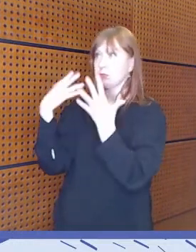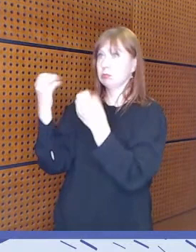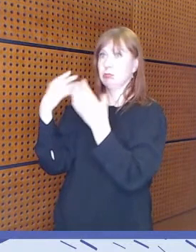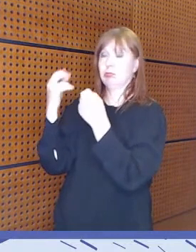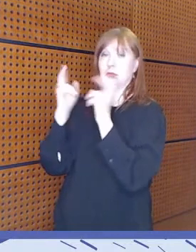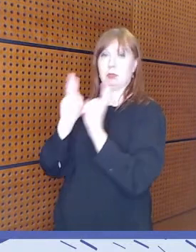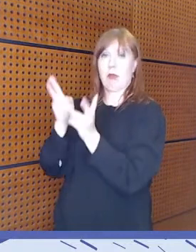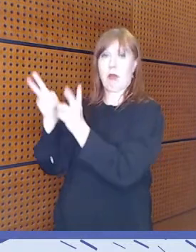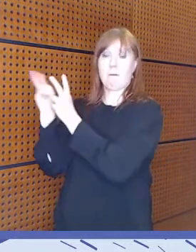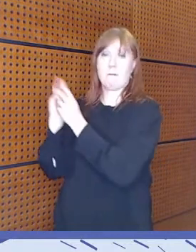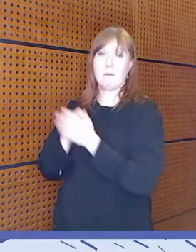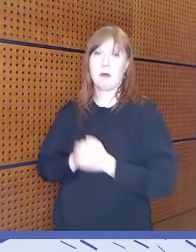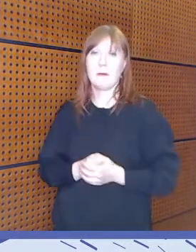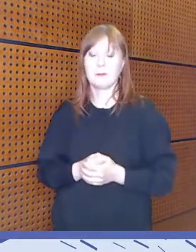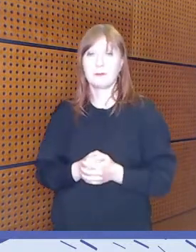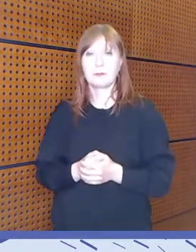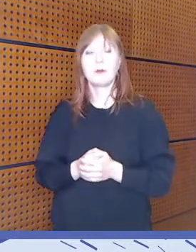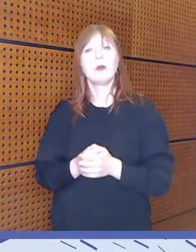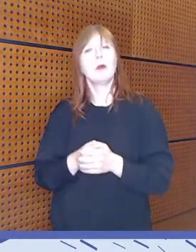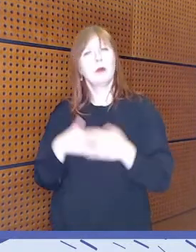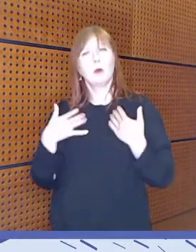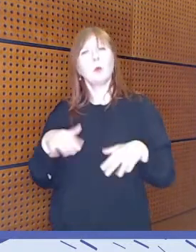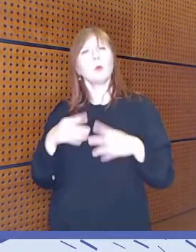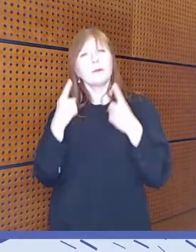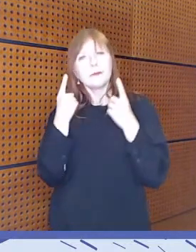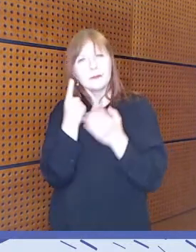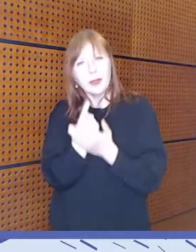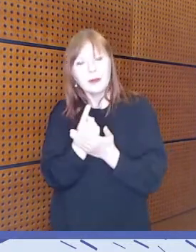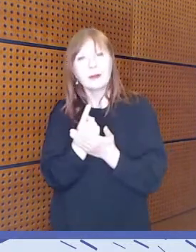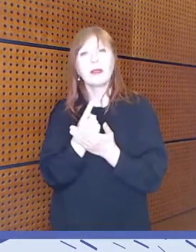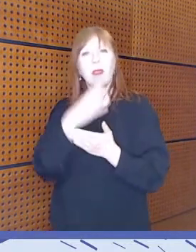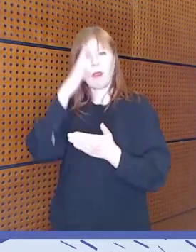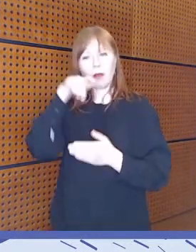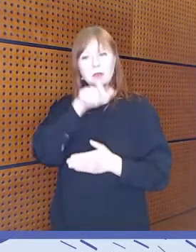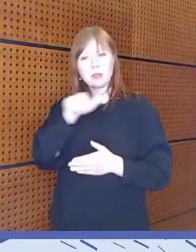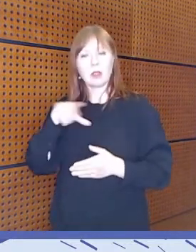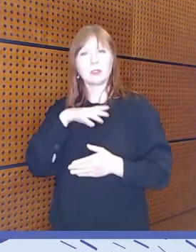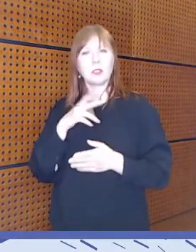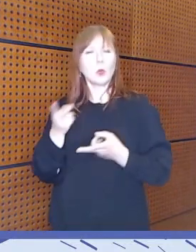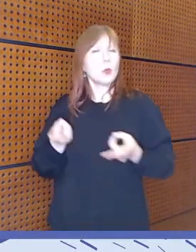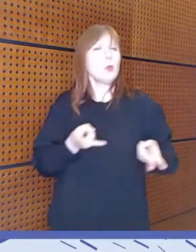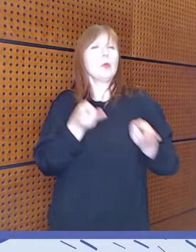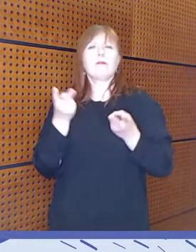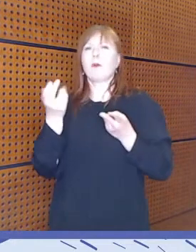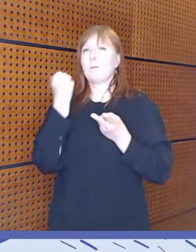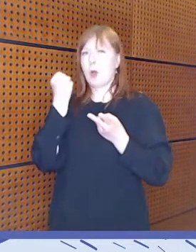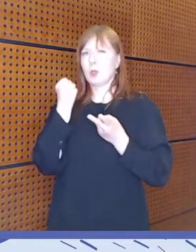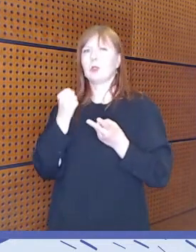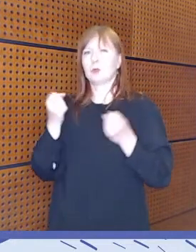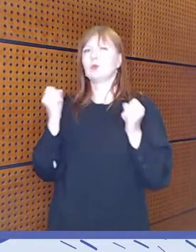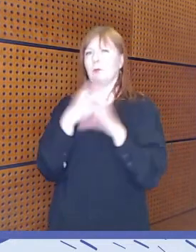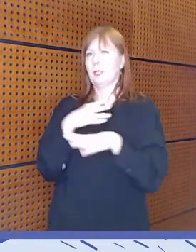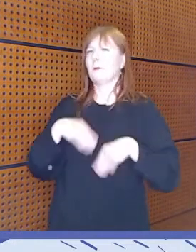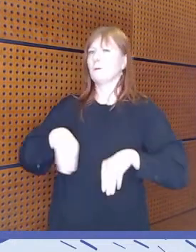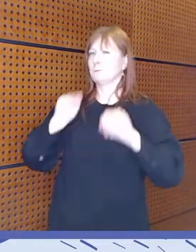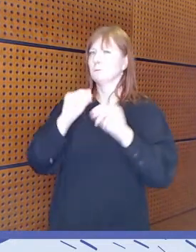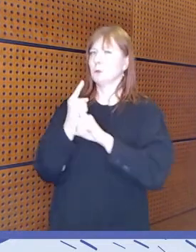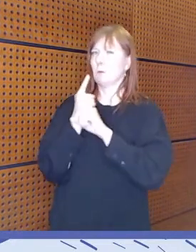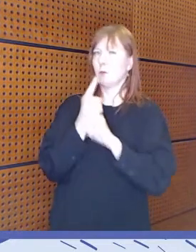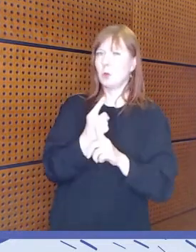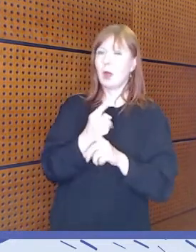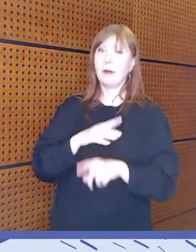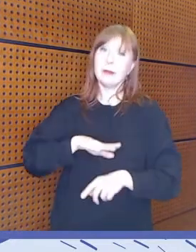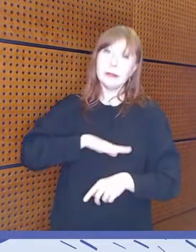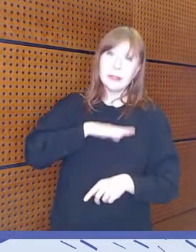Onkin todella arvokasta, että kansalaisilla on yhdenvertaiset mahdollisuudet osallistua mediakasvatukseen huolimatta iästä,